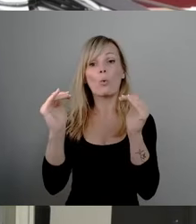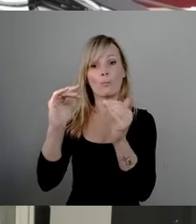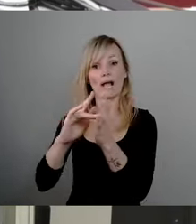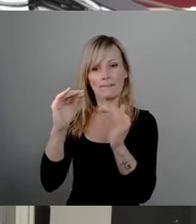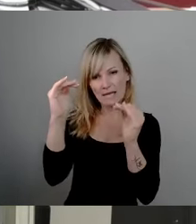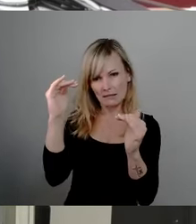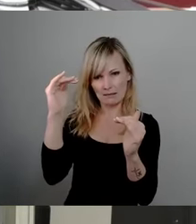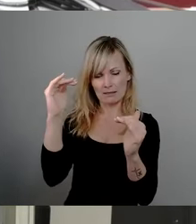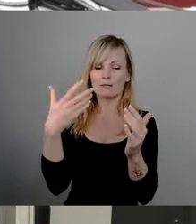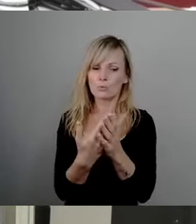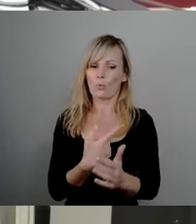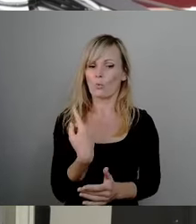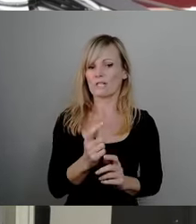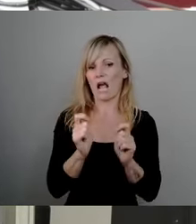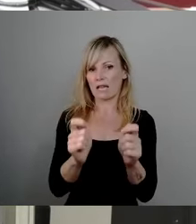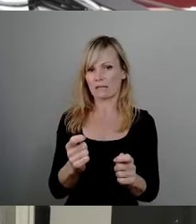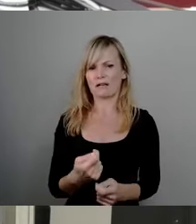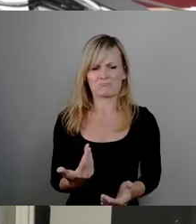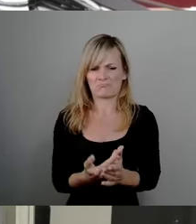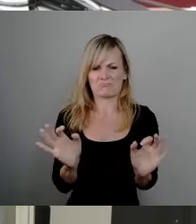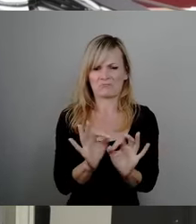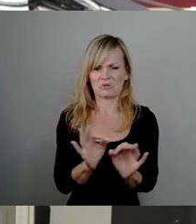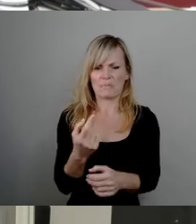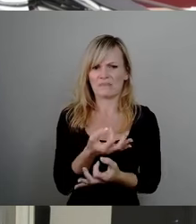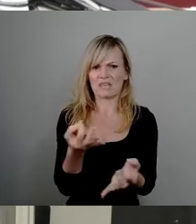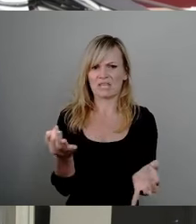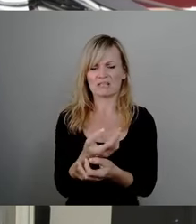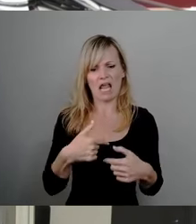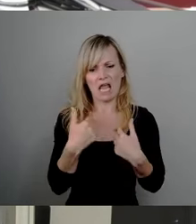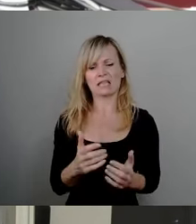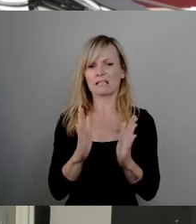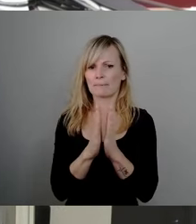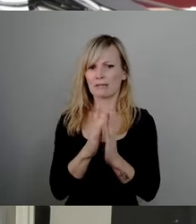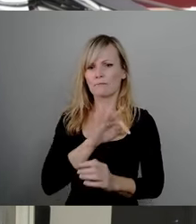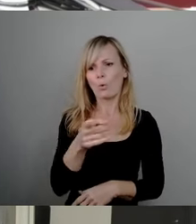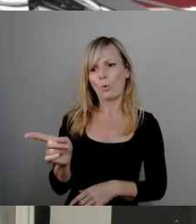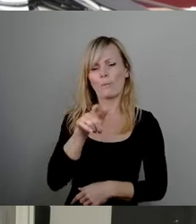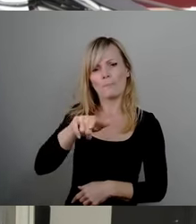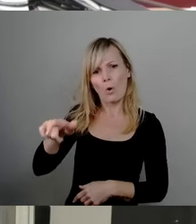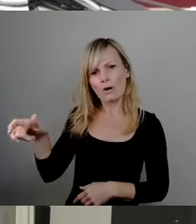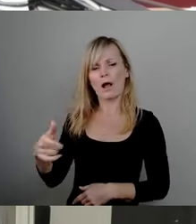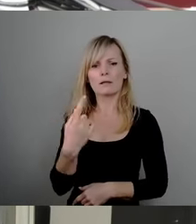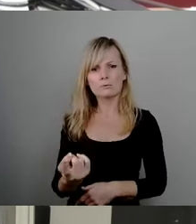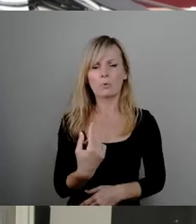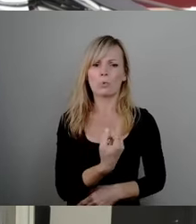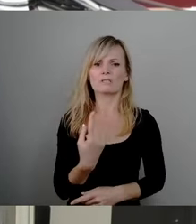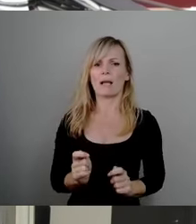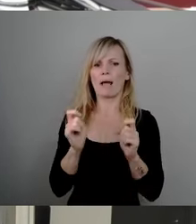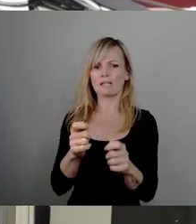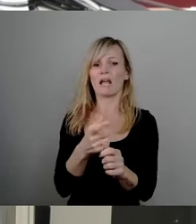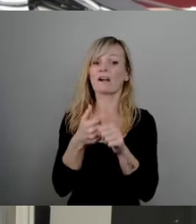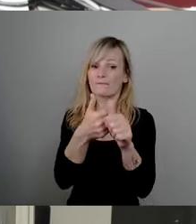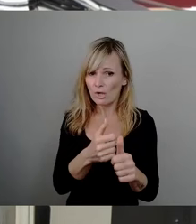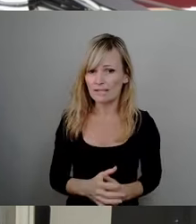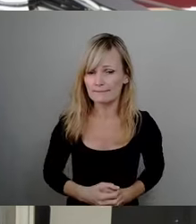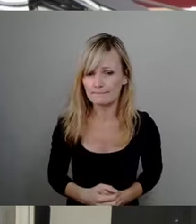ist unser Antrag, also nichts Dramatisches. Ich darf Sie ganz herzlich bitten, im Namen unserer Bürgerinnen und Bürger unserem Antrag zu folgen und